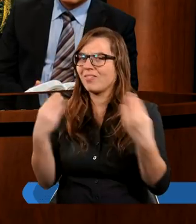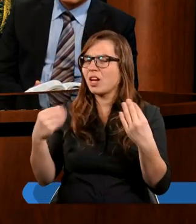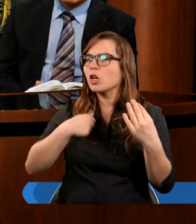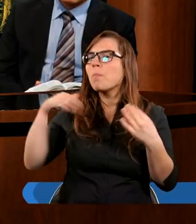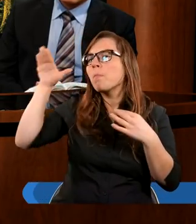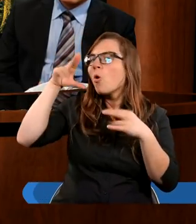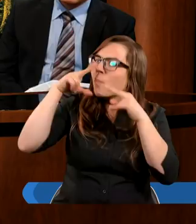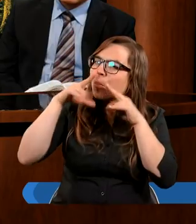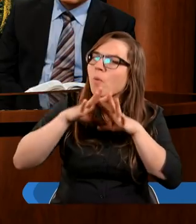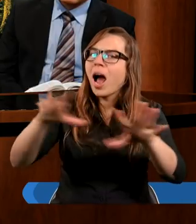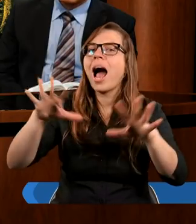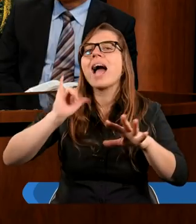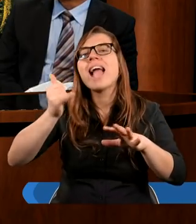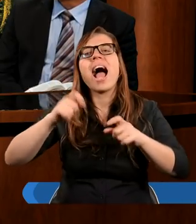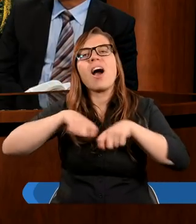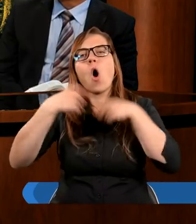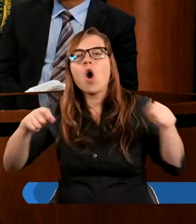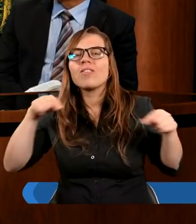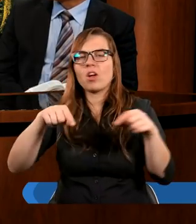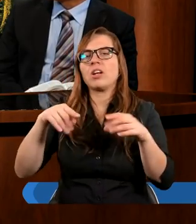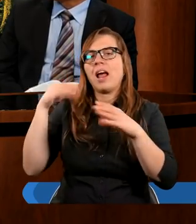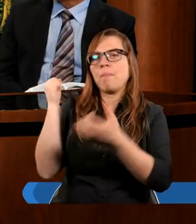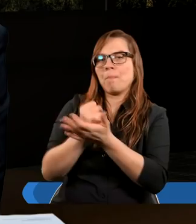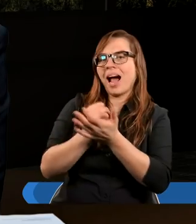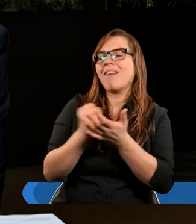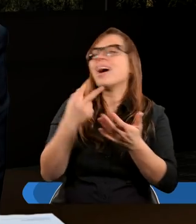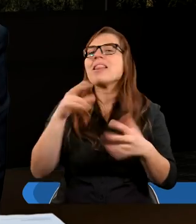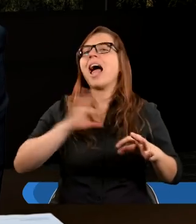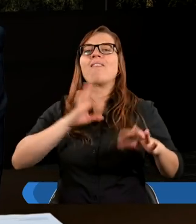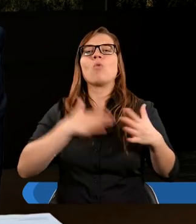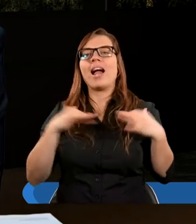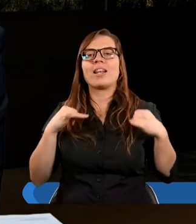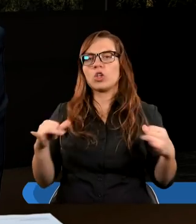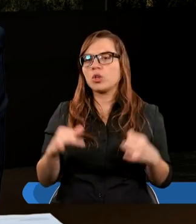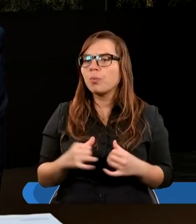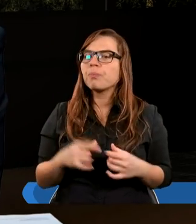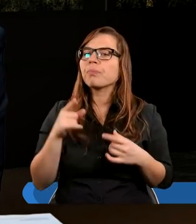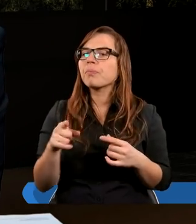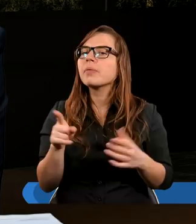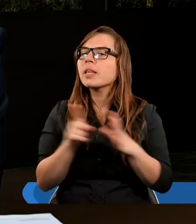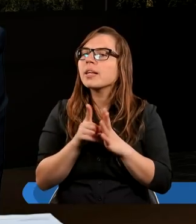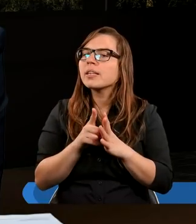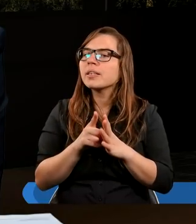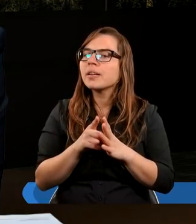Pan pokazał, jak to rozwiązać, nie swoimi siłami. To jest bardzo ciekawe, że ta